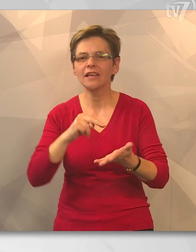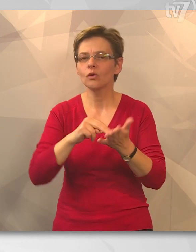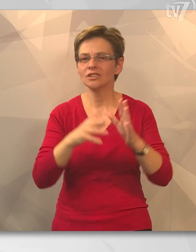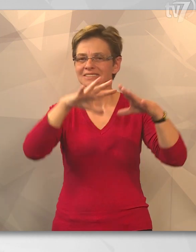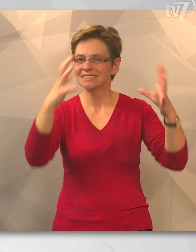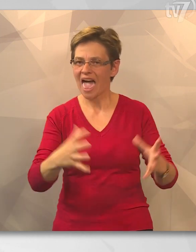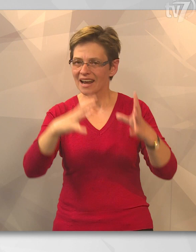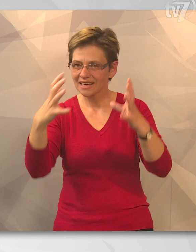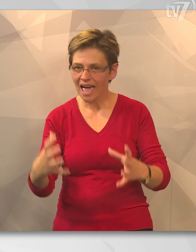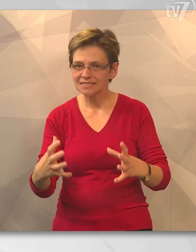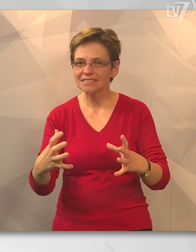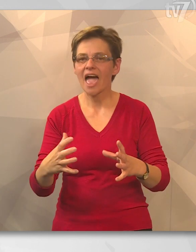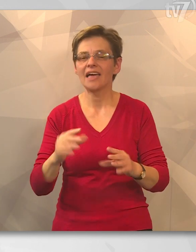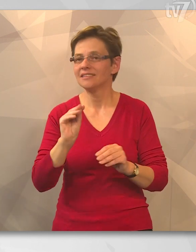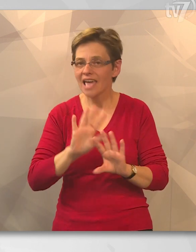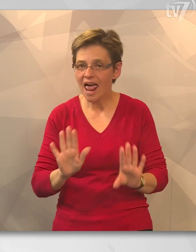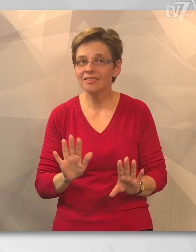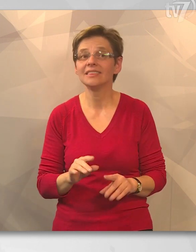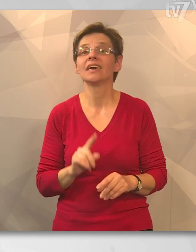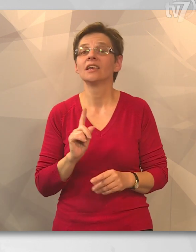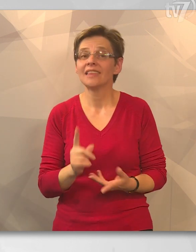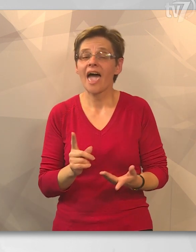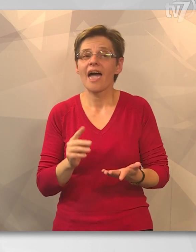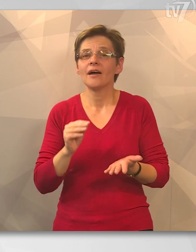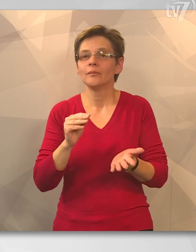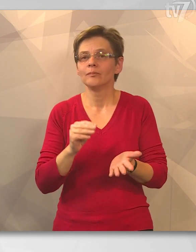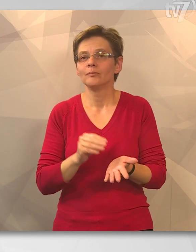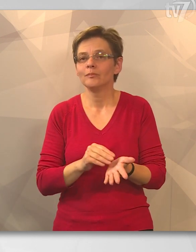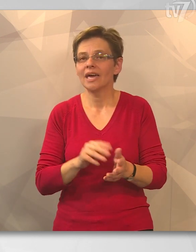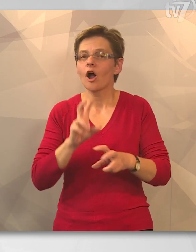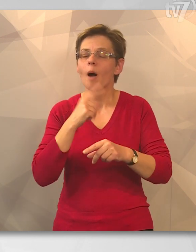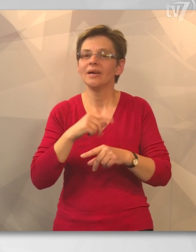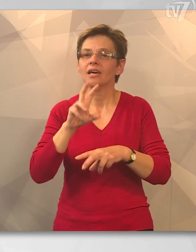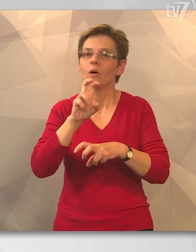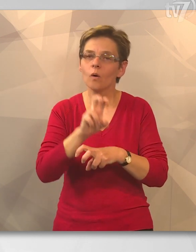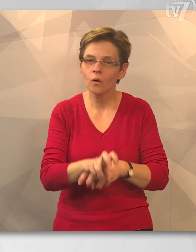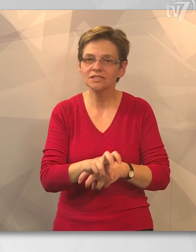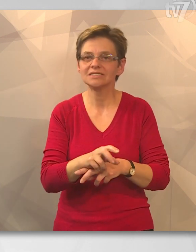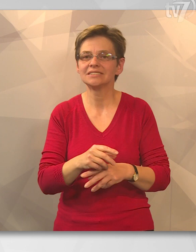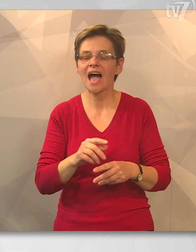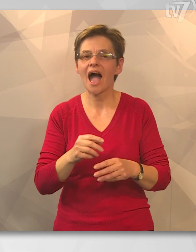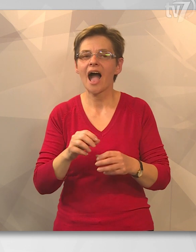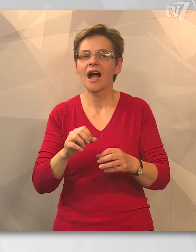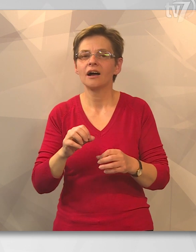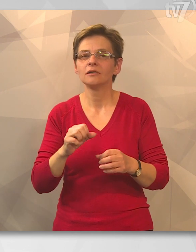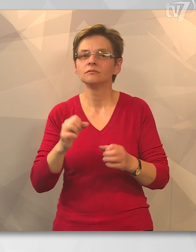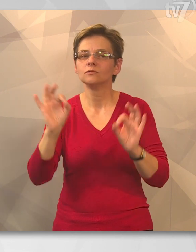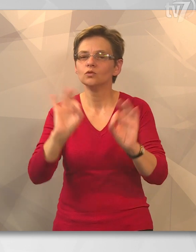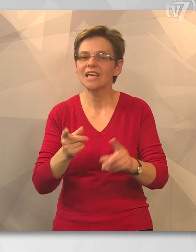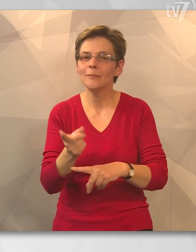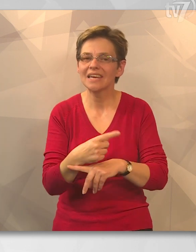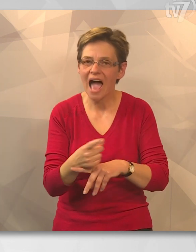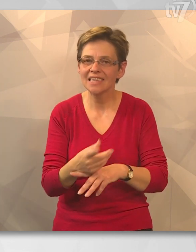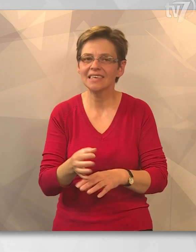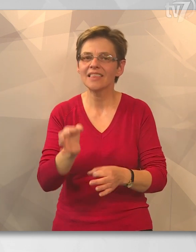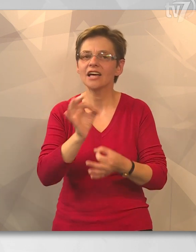betonszerkezeteket, acélszerkezeteket jelenti, de az üzemirányítás